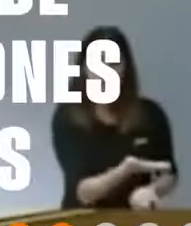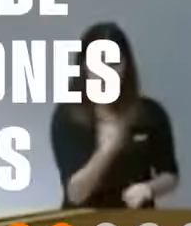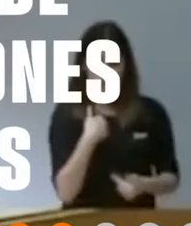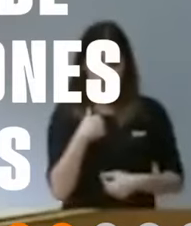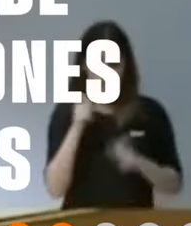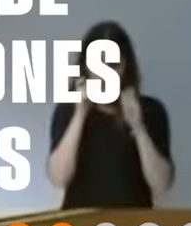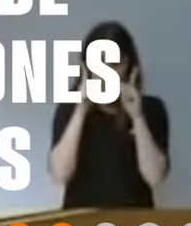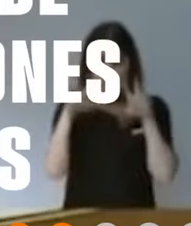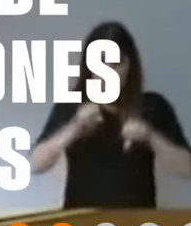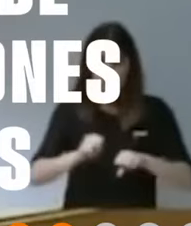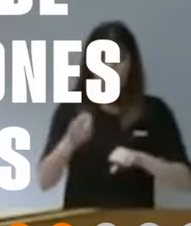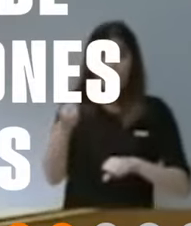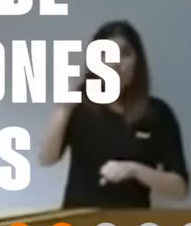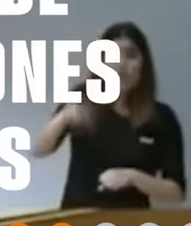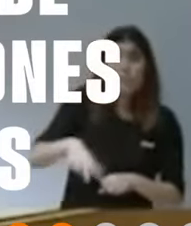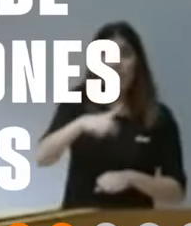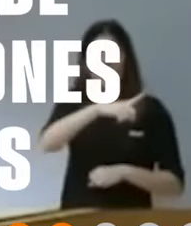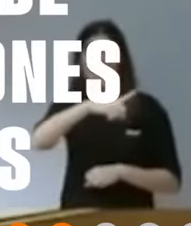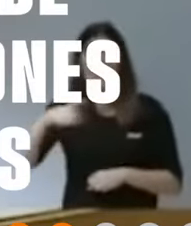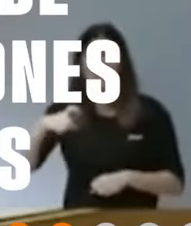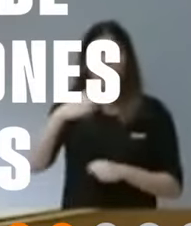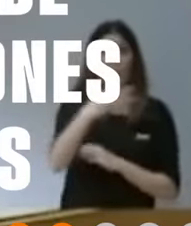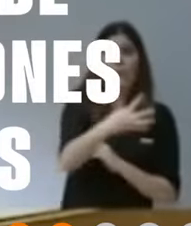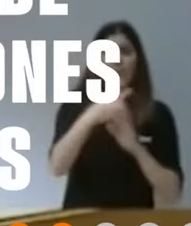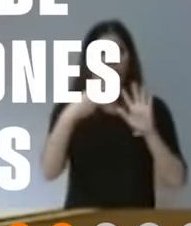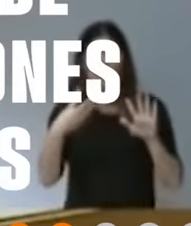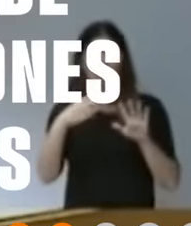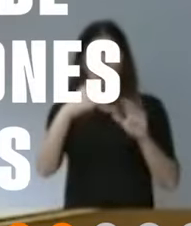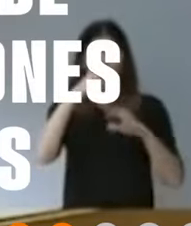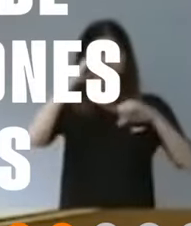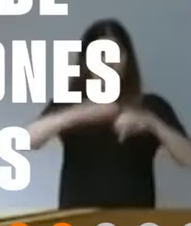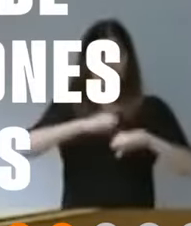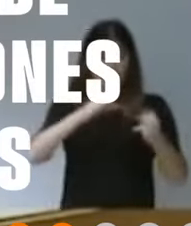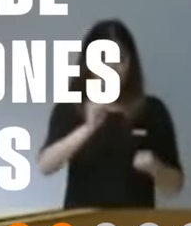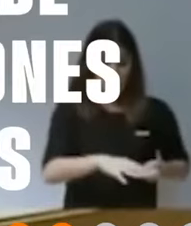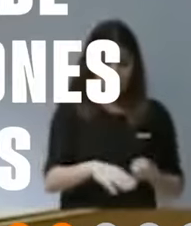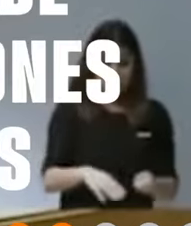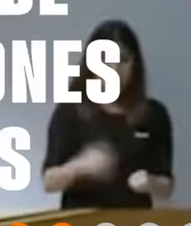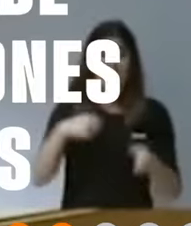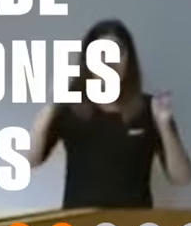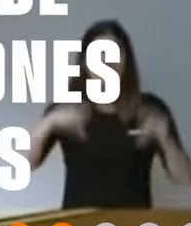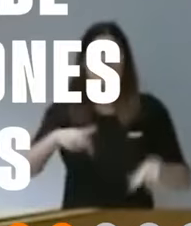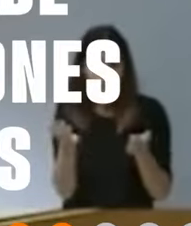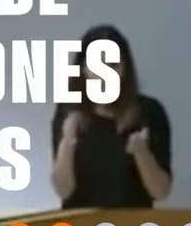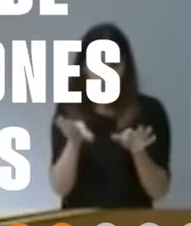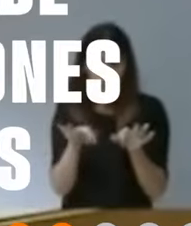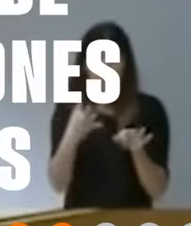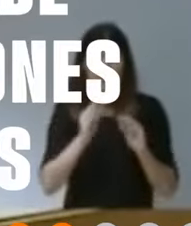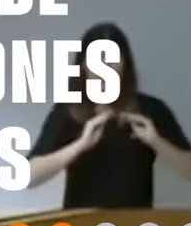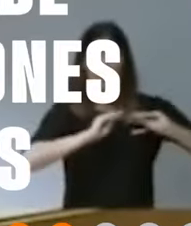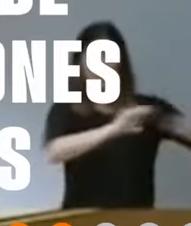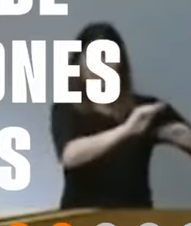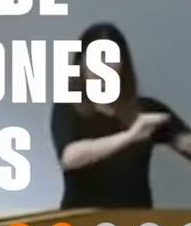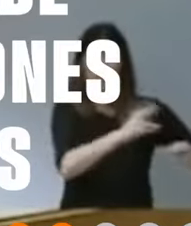Jo me vaig trobar en 2.148 persones majors sense cobertura contractual, de la seva